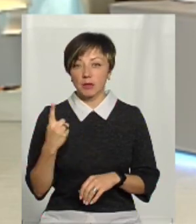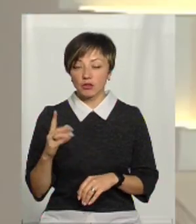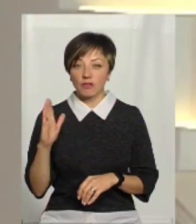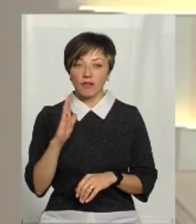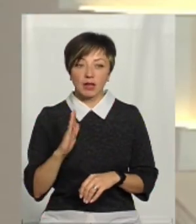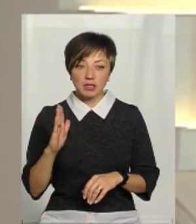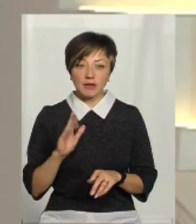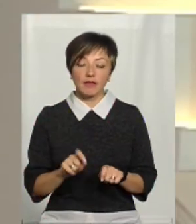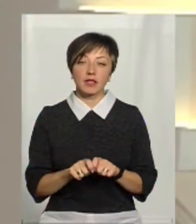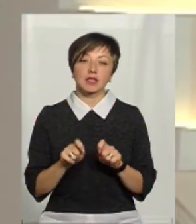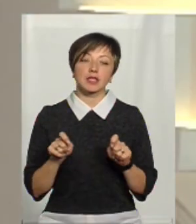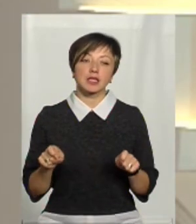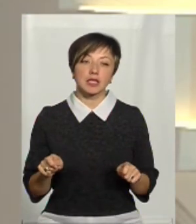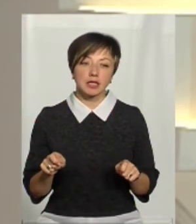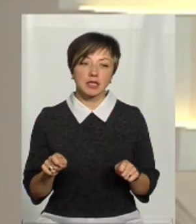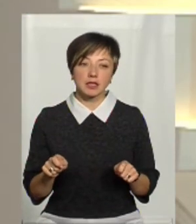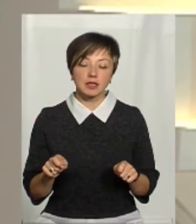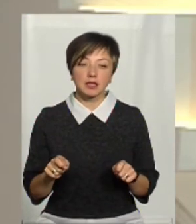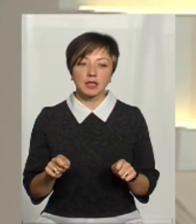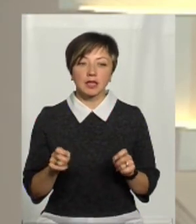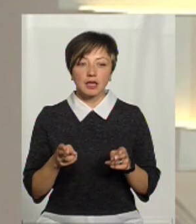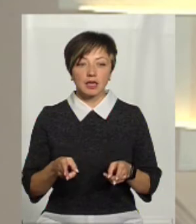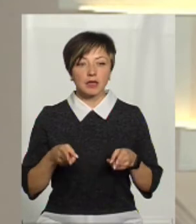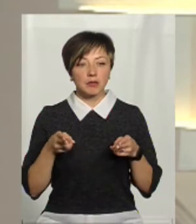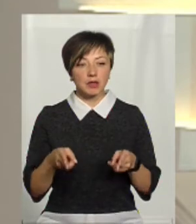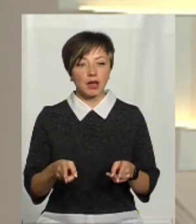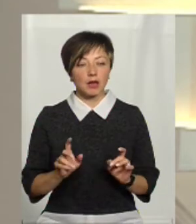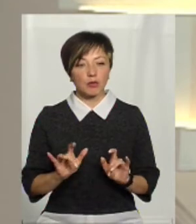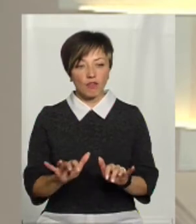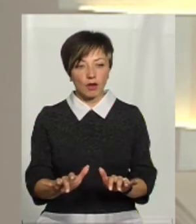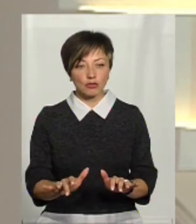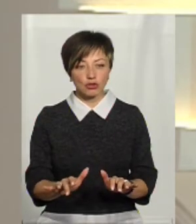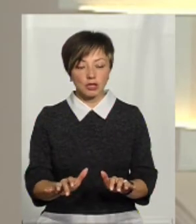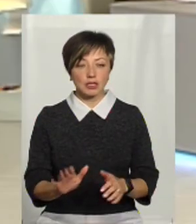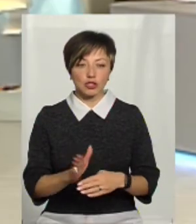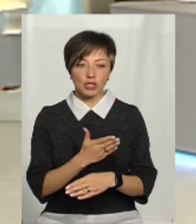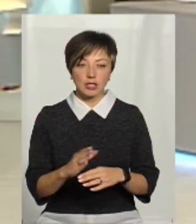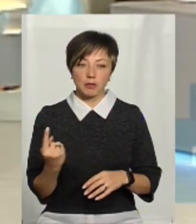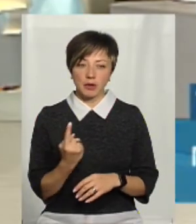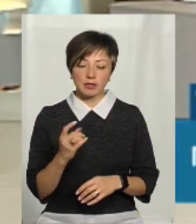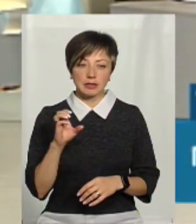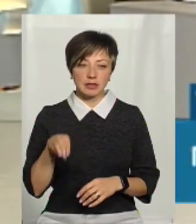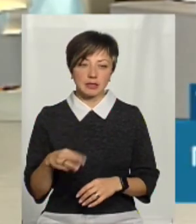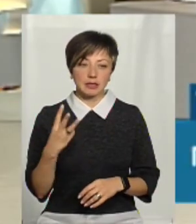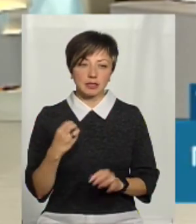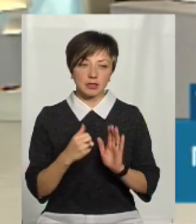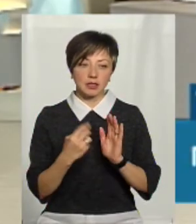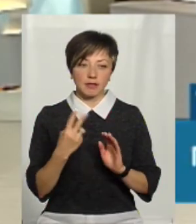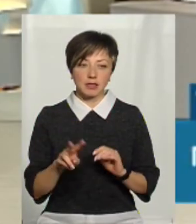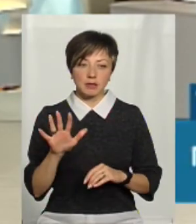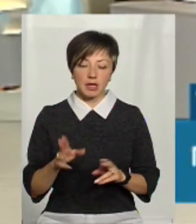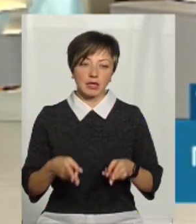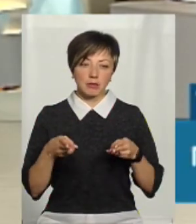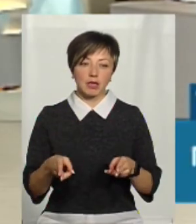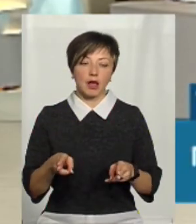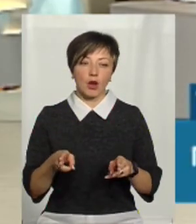вересня, наразі відкрили кримінальне провадження за частиною 1 статті 325